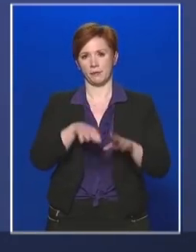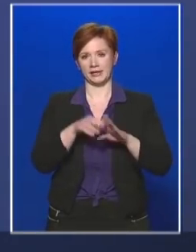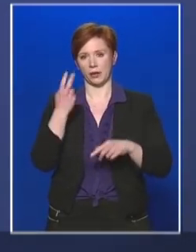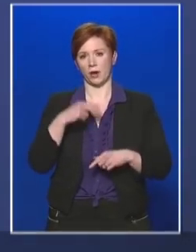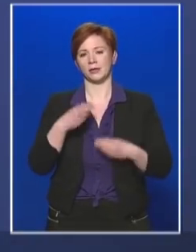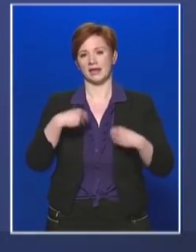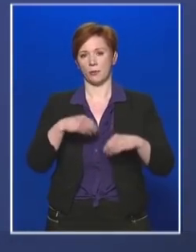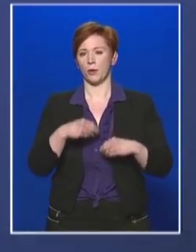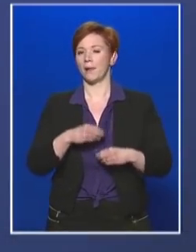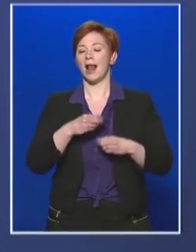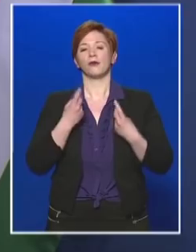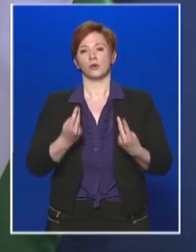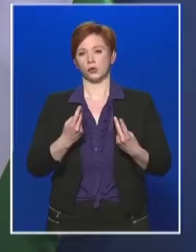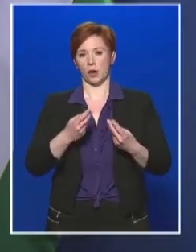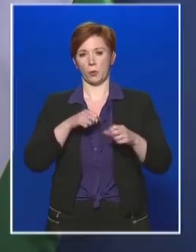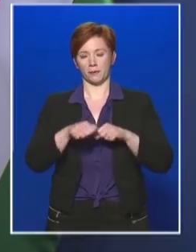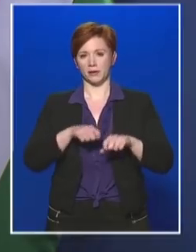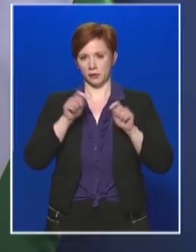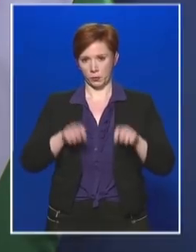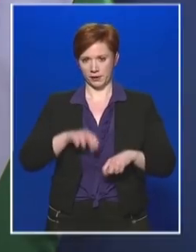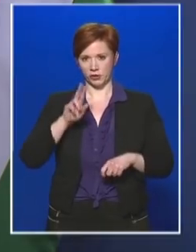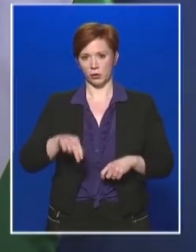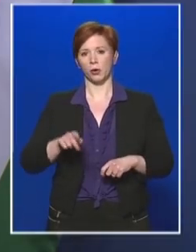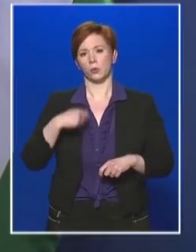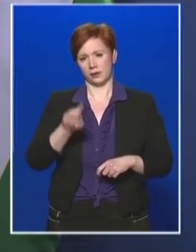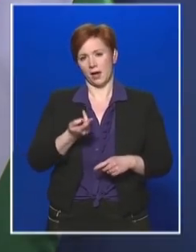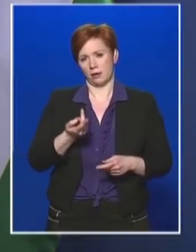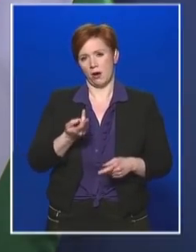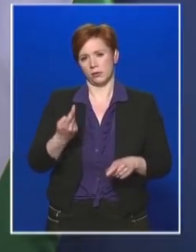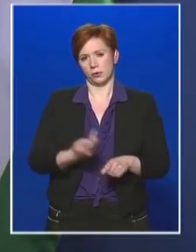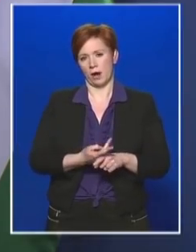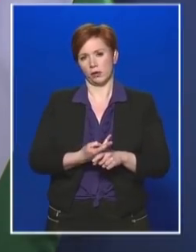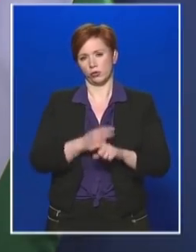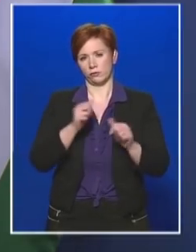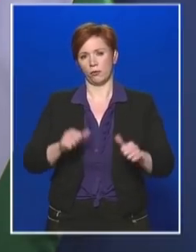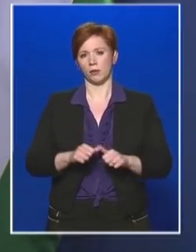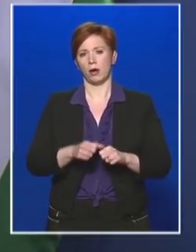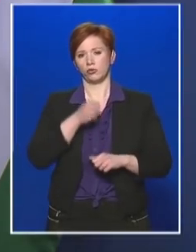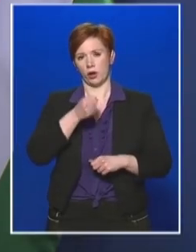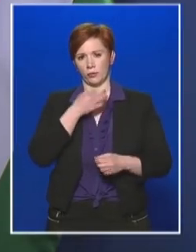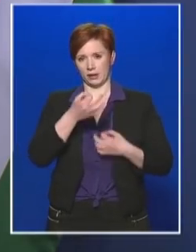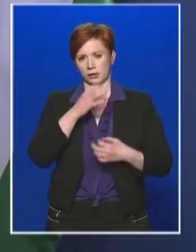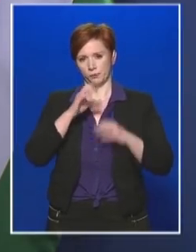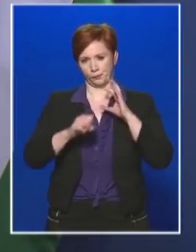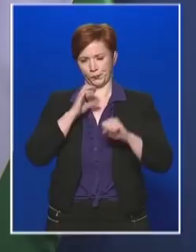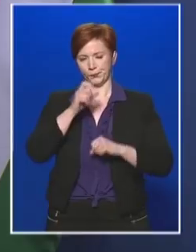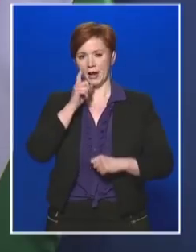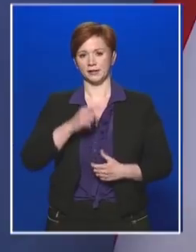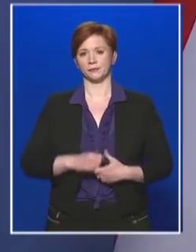számoljon be a legfontosabb kormányzati döntésekre, utána pedig a szokásos módon majd válaszolunk a sajtók kérdéseire, miniszter úr.